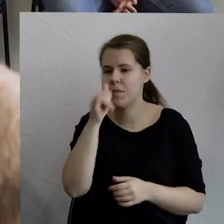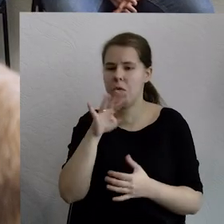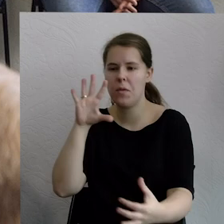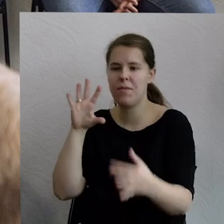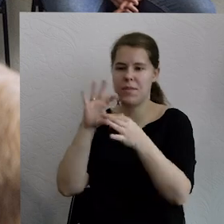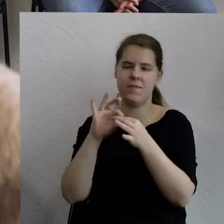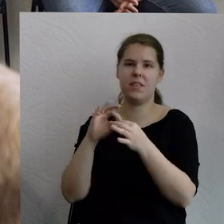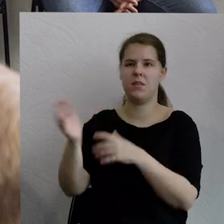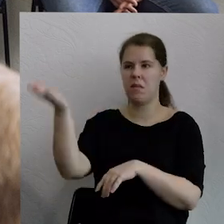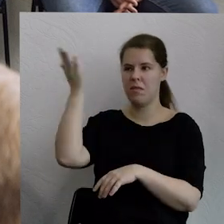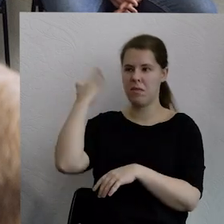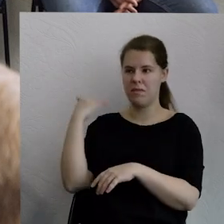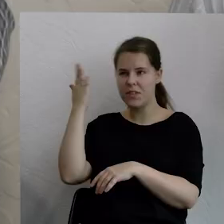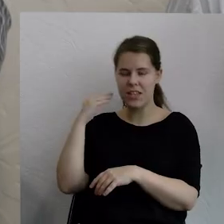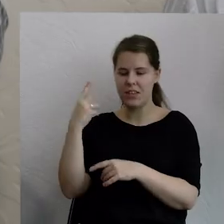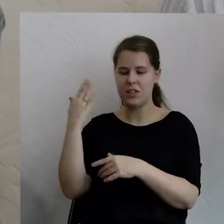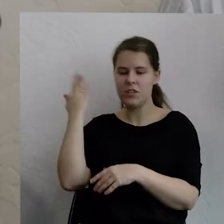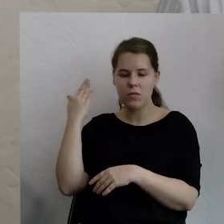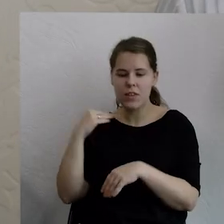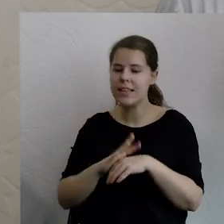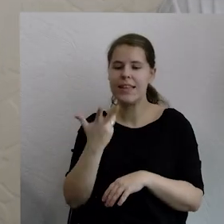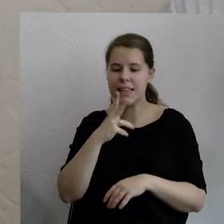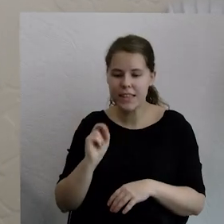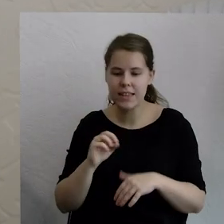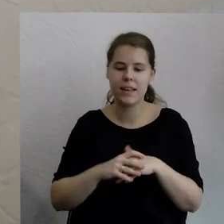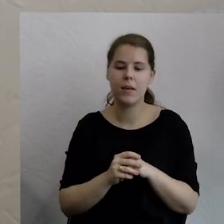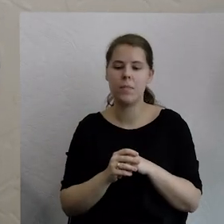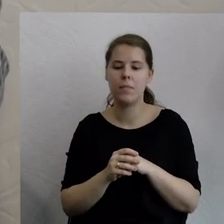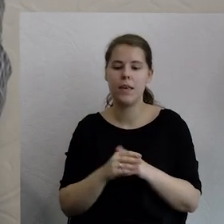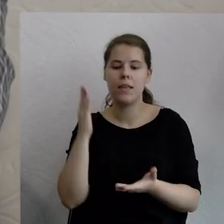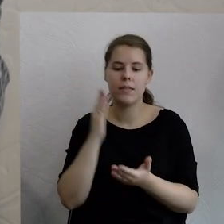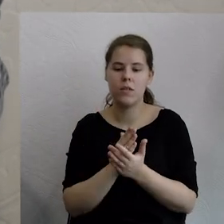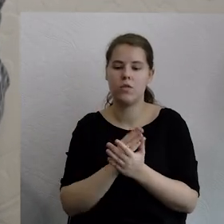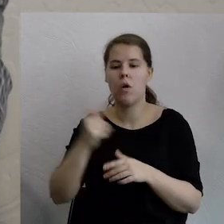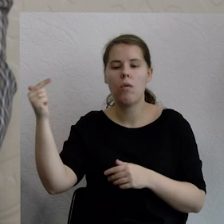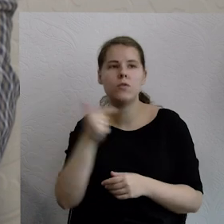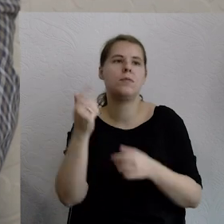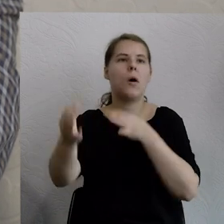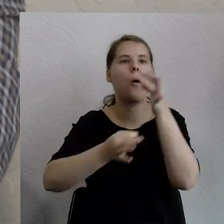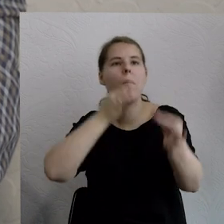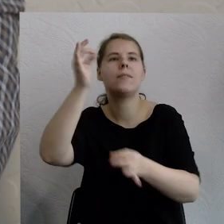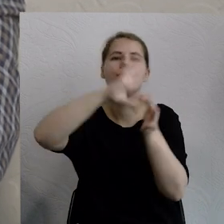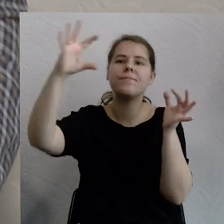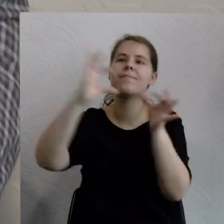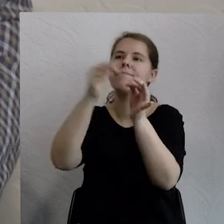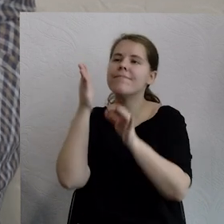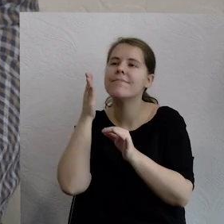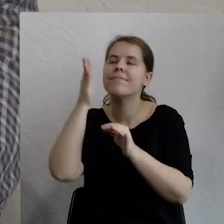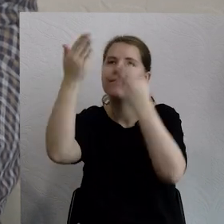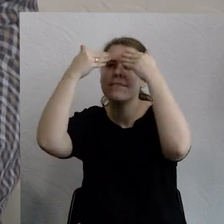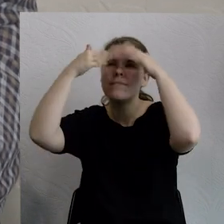pamięć ich realizacji, tylko raczej. No ale właśnie otwierające horyzont wyobraźni, przypominające,